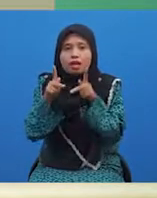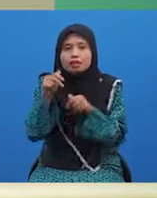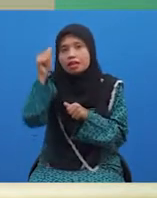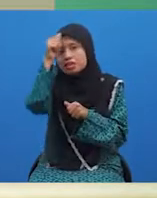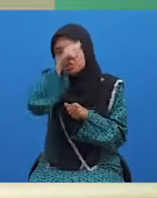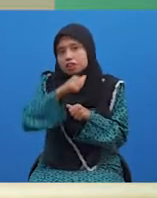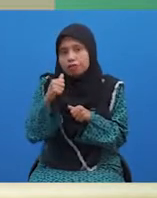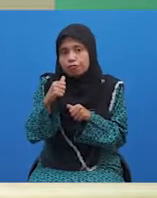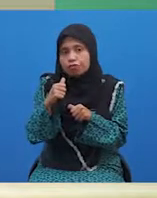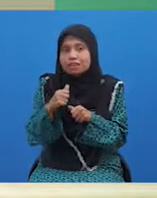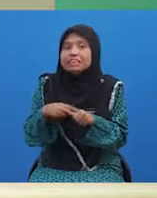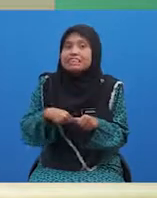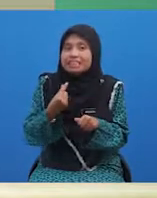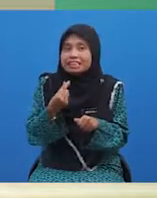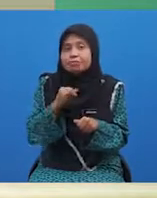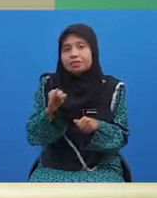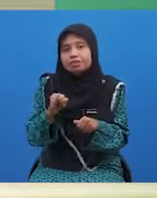adjektif digemari.